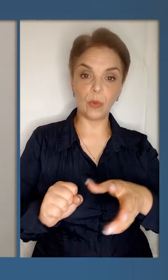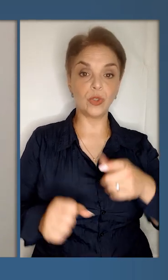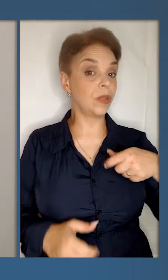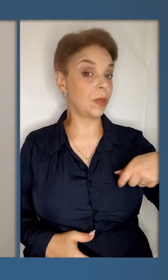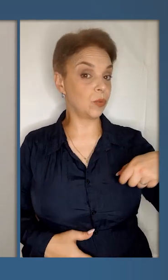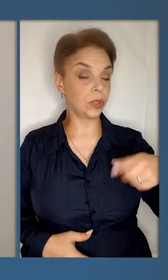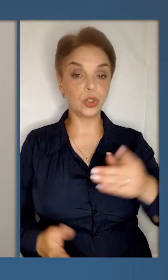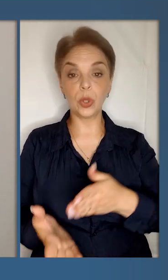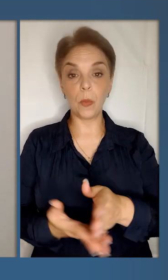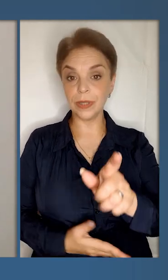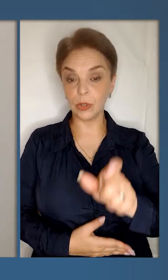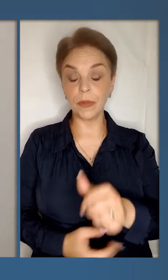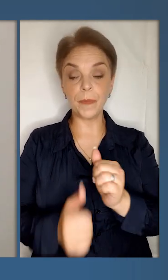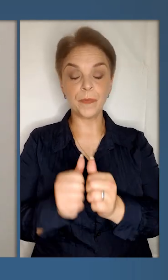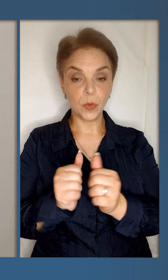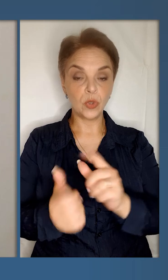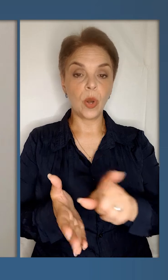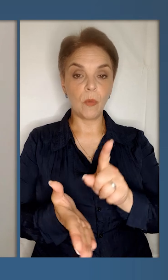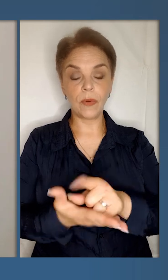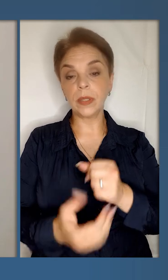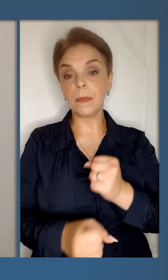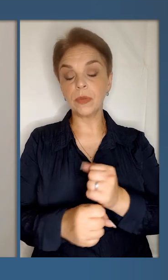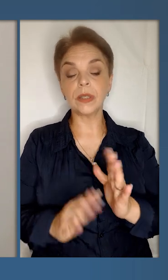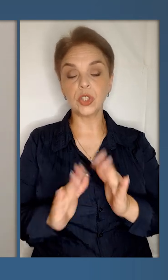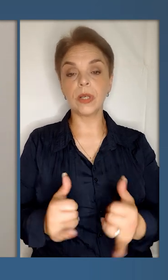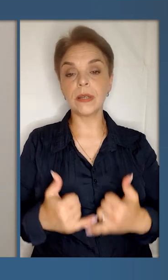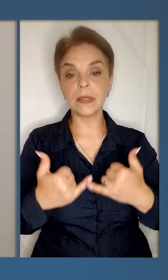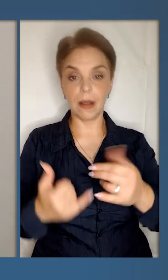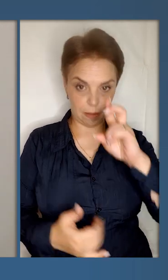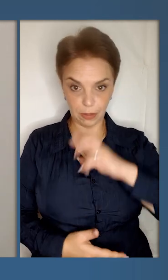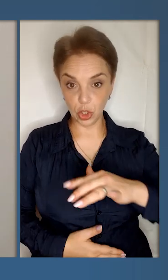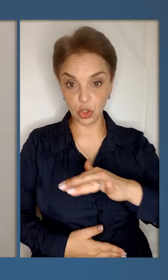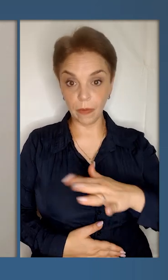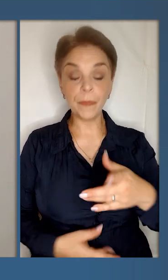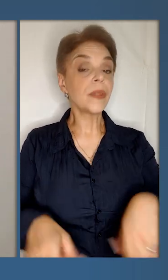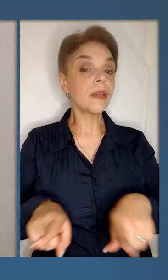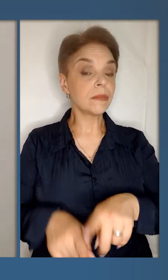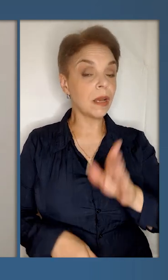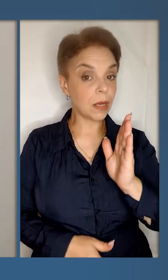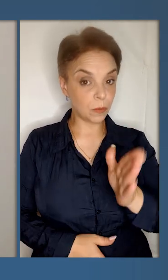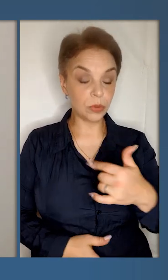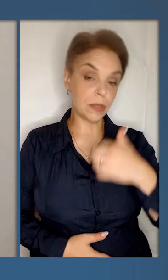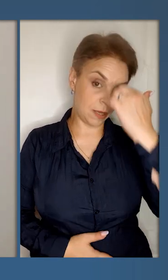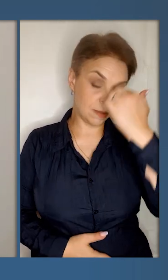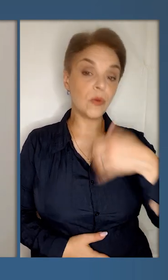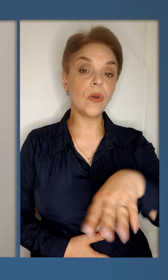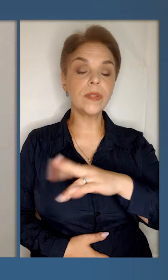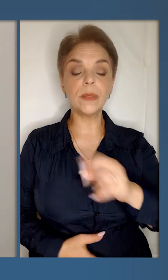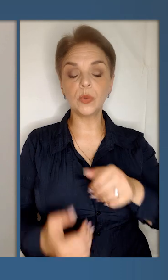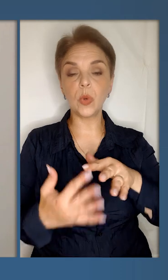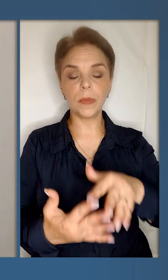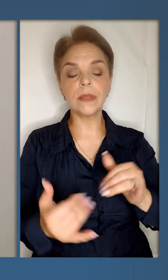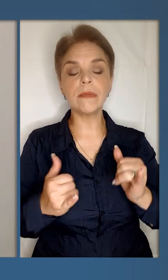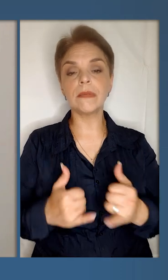чи то воєнком, чи то депутат, чи то посадовець, кожен повинен працювати лише заради держави. І так і буде.